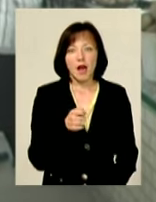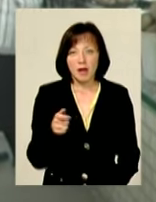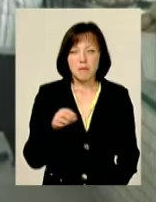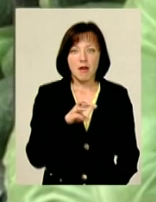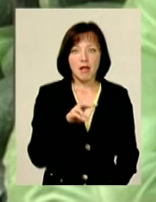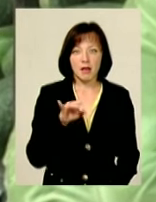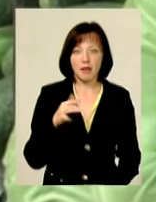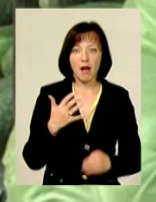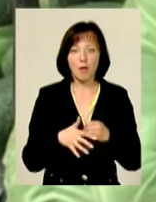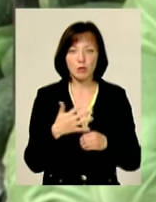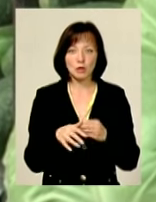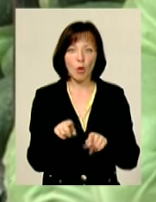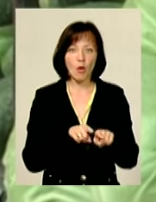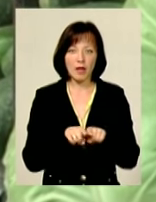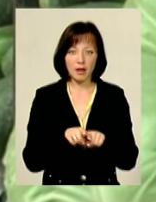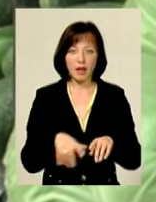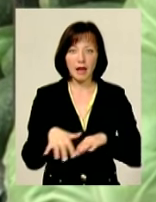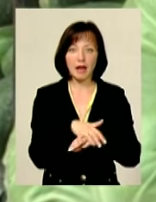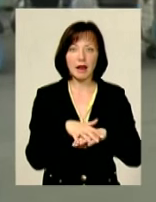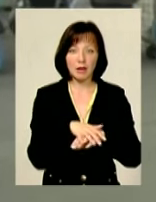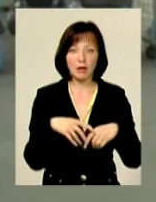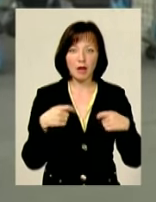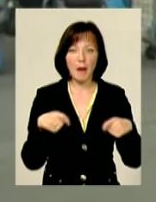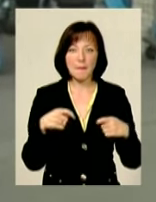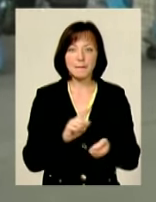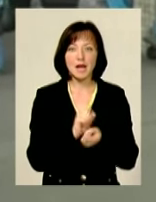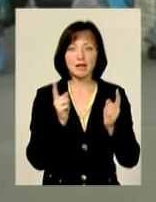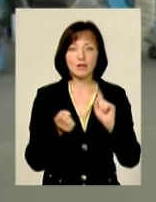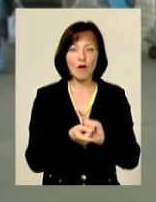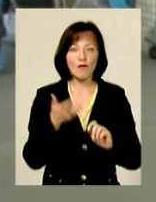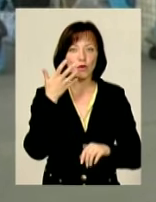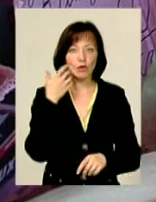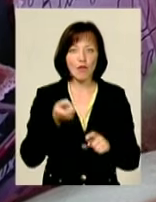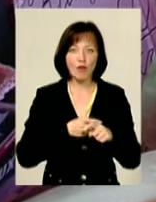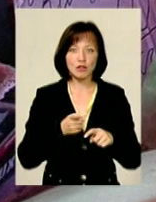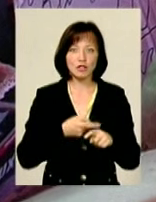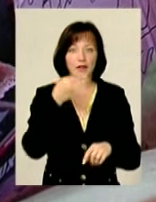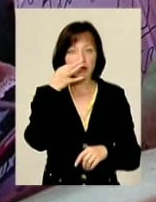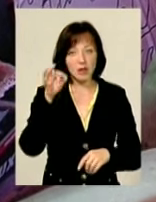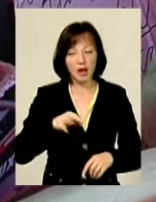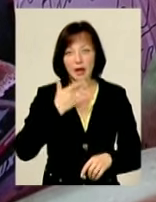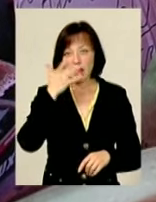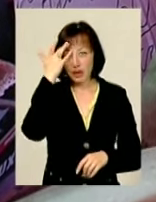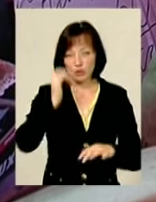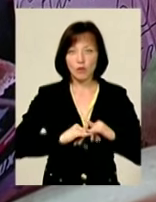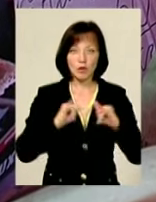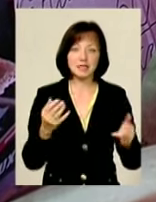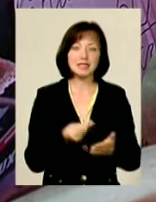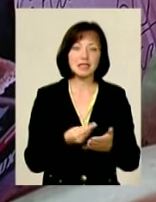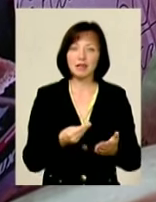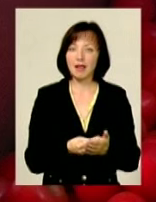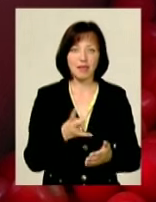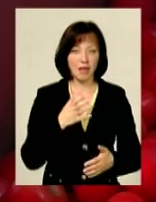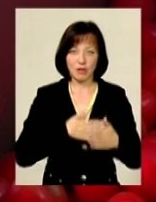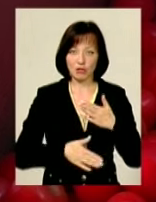полуниця, капуста та огірки. Ринок перетворився на справжній фруктово-овочевий рай. Та хоч літо у розпадлі, ціни на городину не